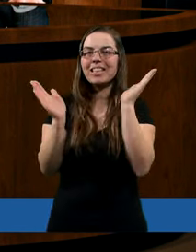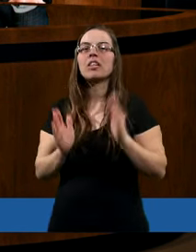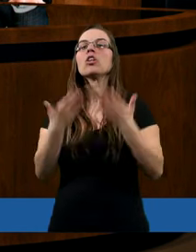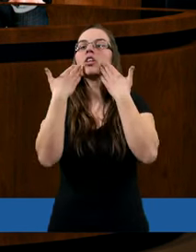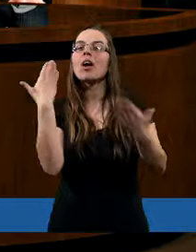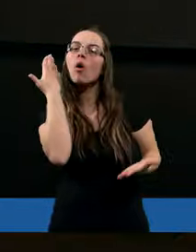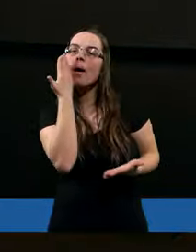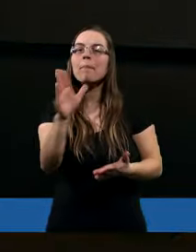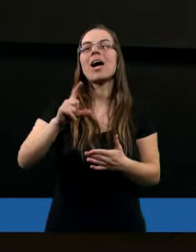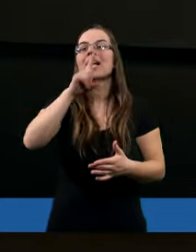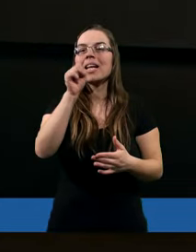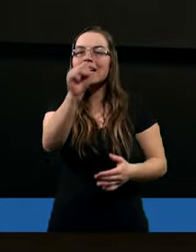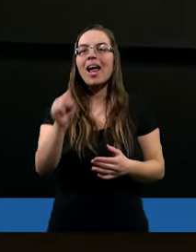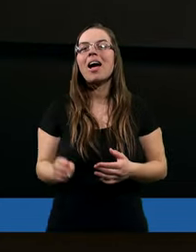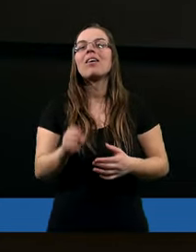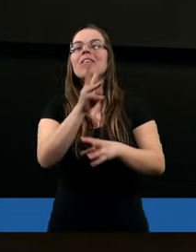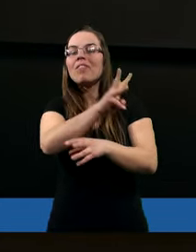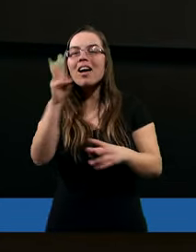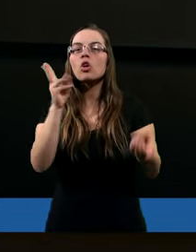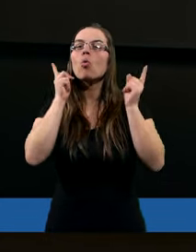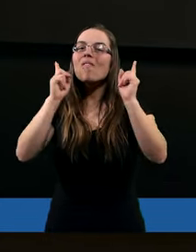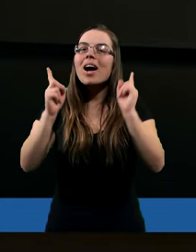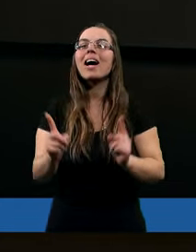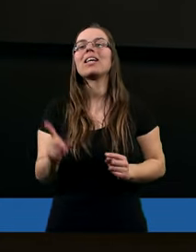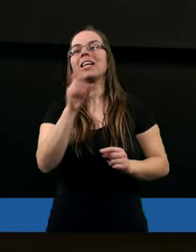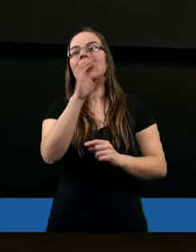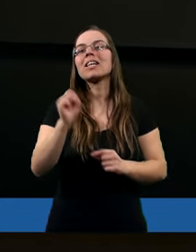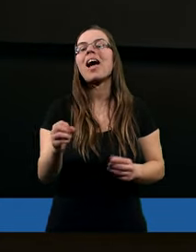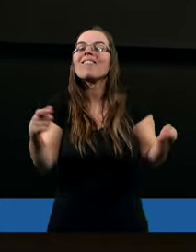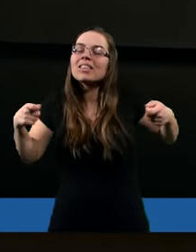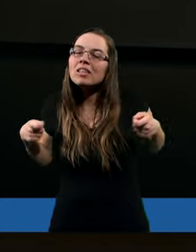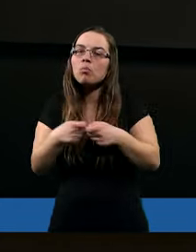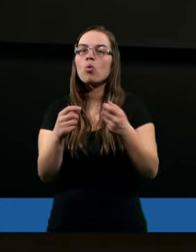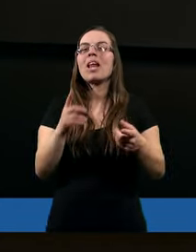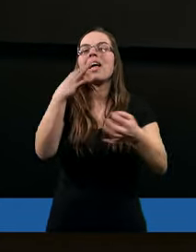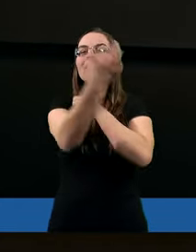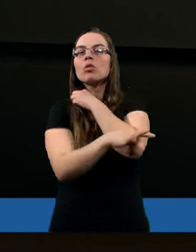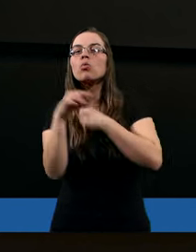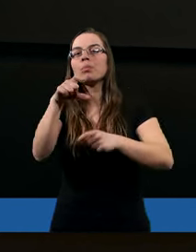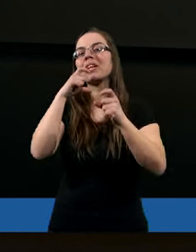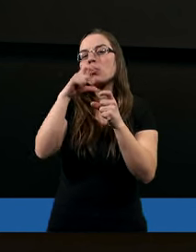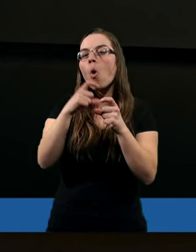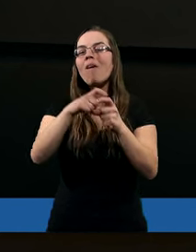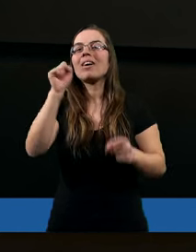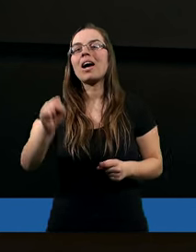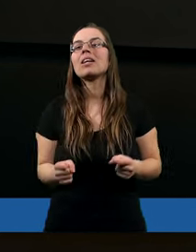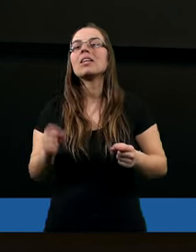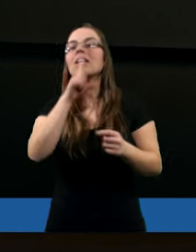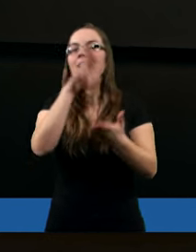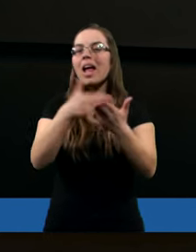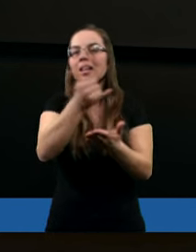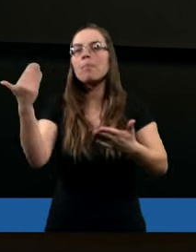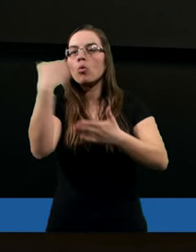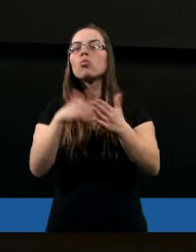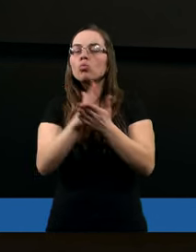Dziękuję bardzo za wasze uwagi, za wspólne studium tego słowa. Na